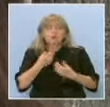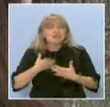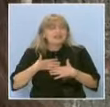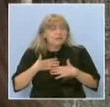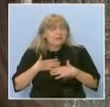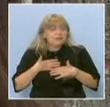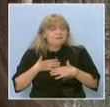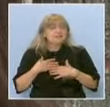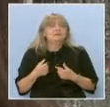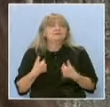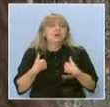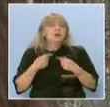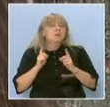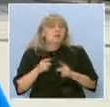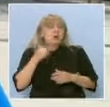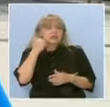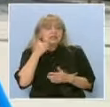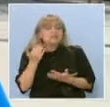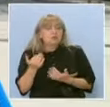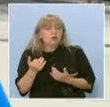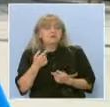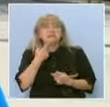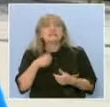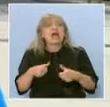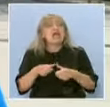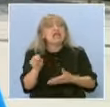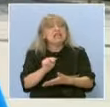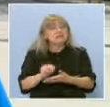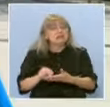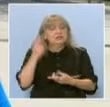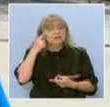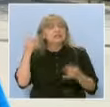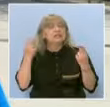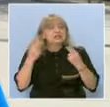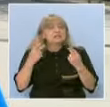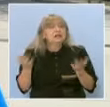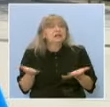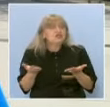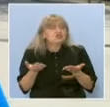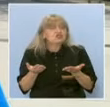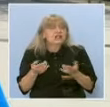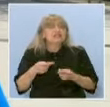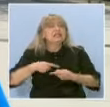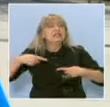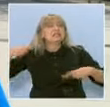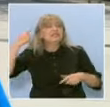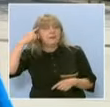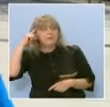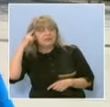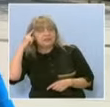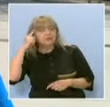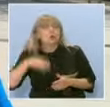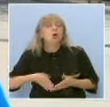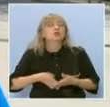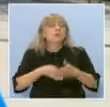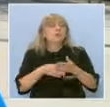своето мисление. Реално може да я използва, примерно за литературата, за да разбере по-добре нещата, да че развие мисленето, да че помогне да